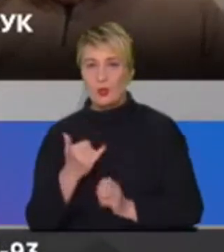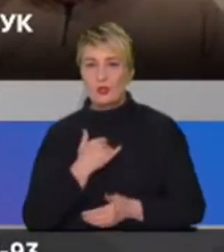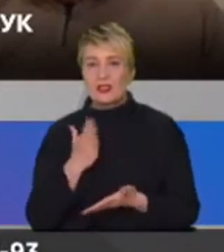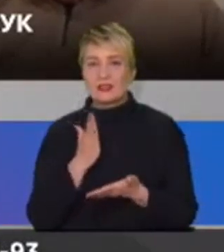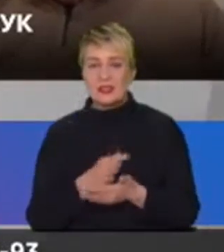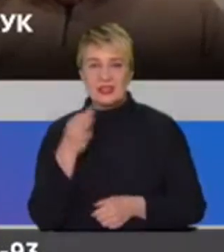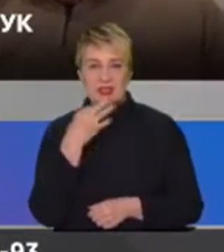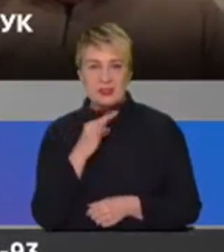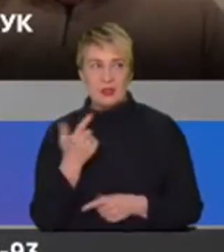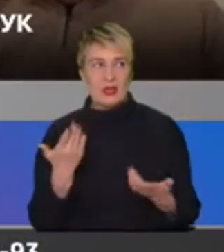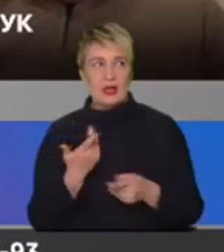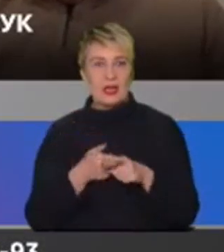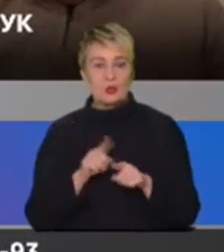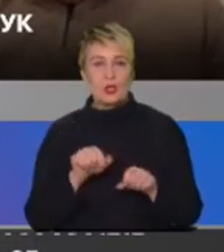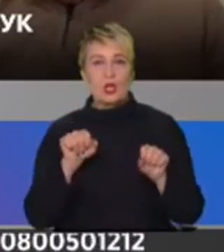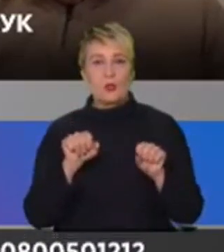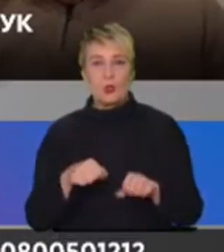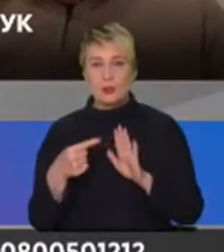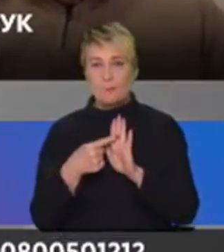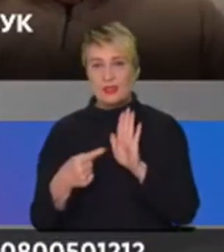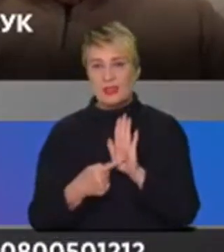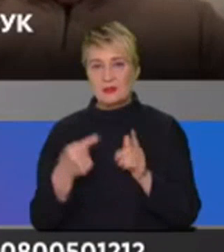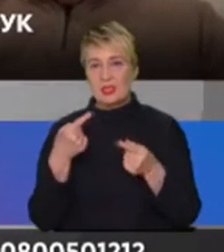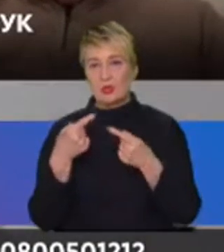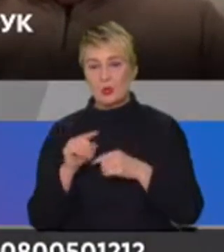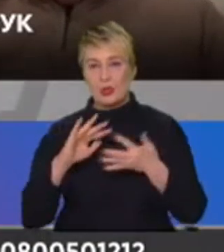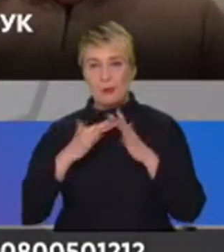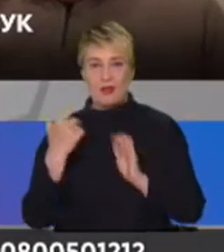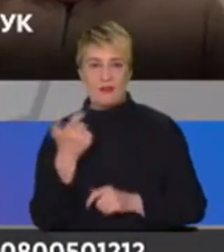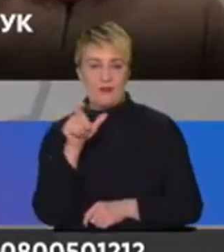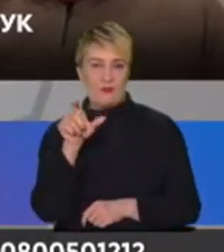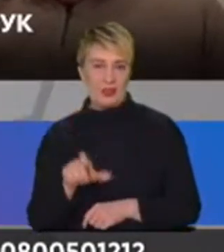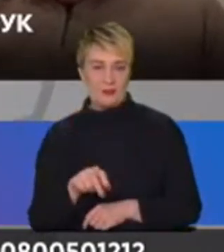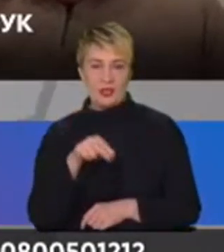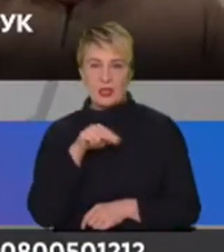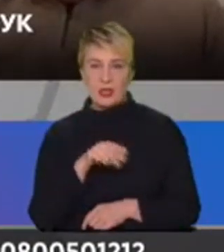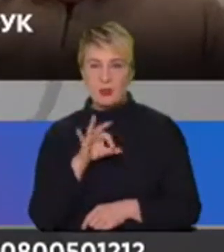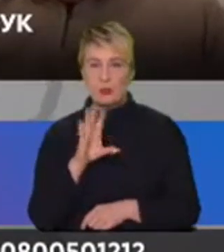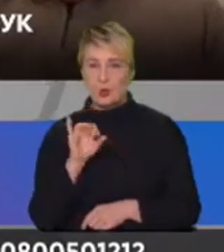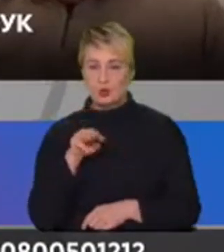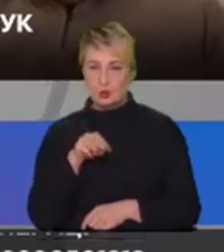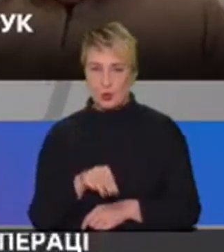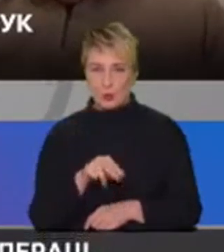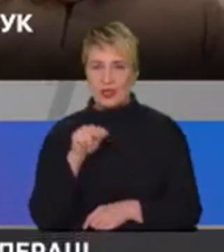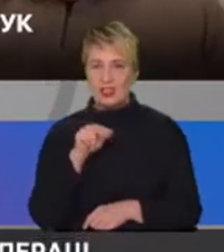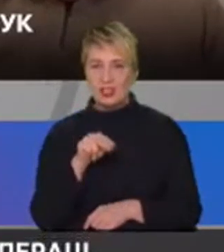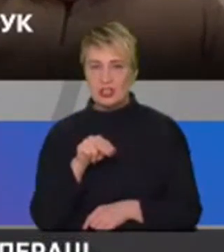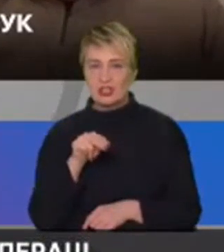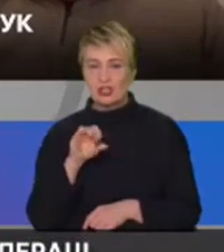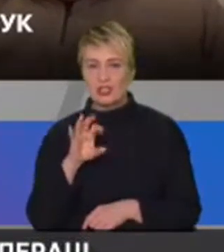семена, які ми можемо поділитися з іншими фермерами, і просом, і чечевицей, і овсом.